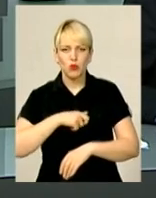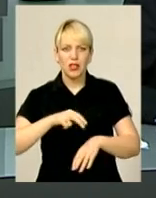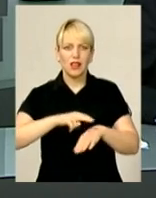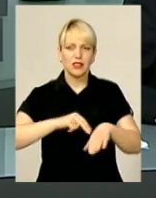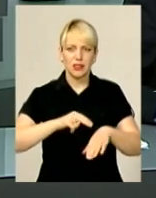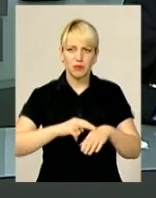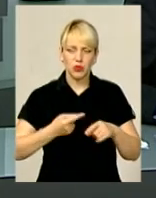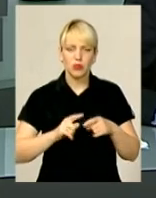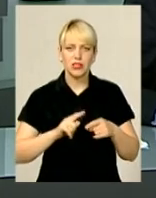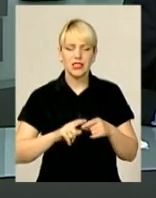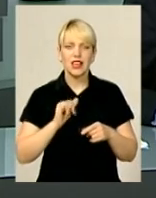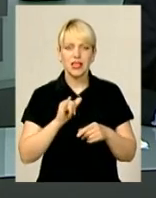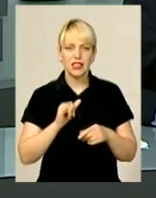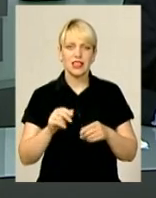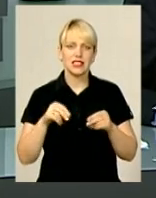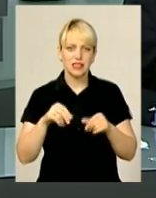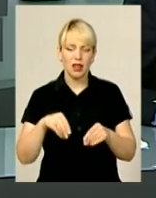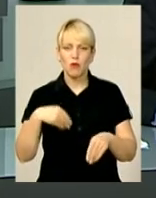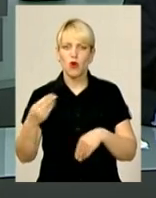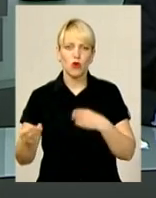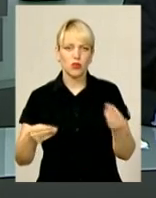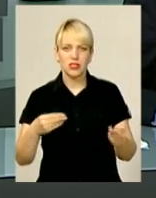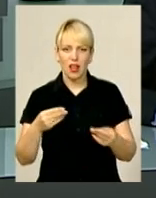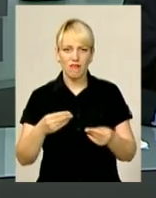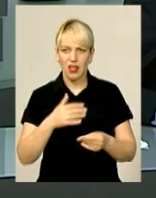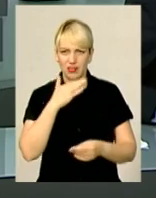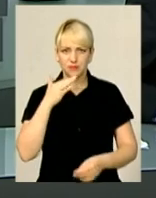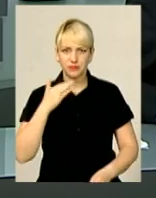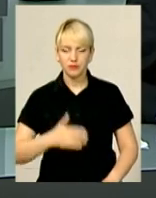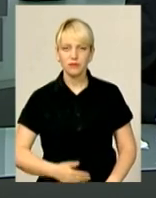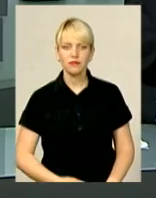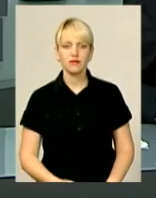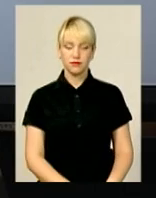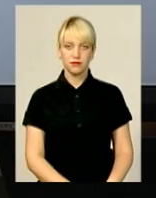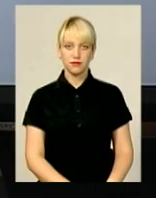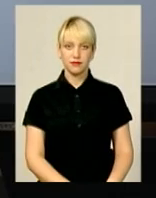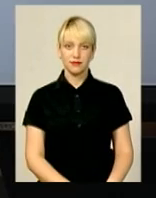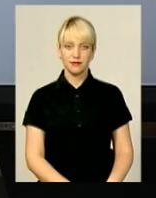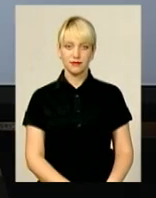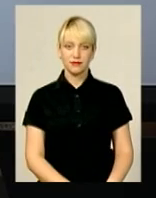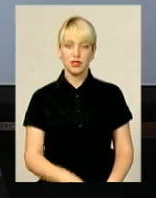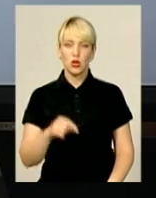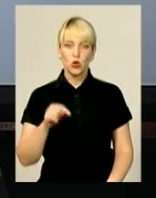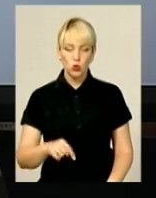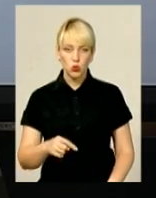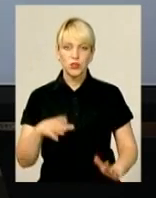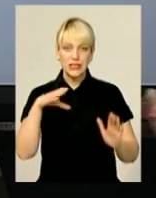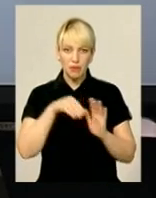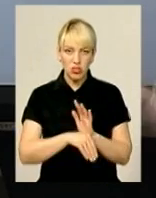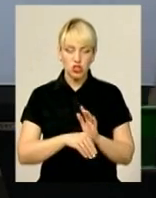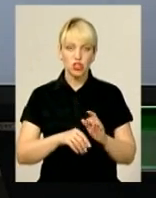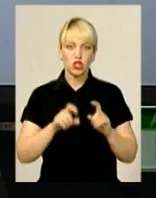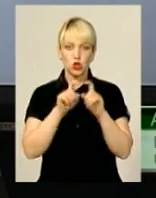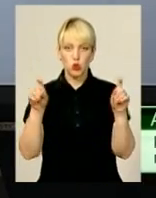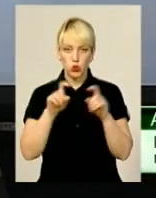у Хмельницькому роздавали наліво-направо. Юлія Астафурова знає більше. Тут замішані структури